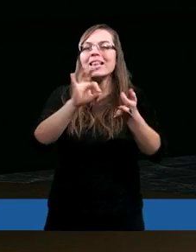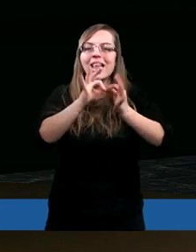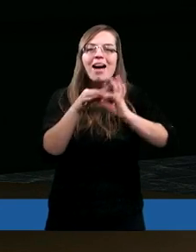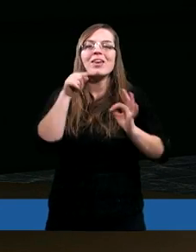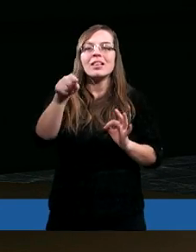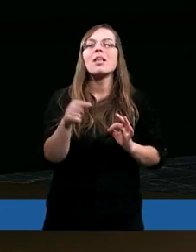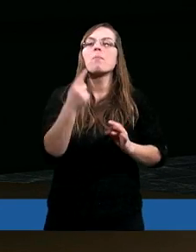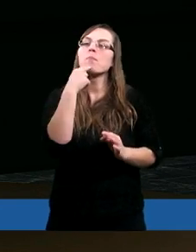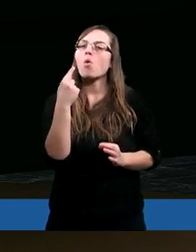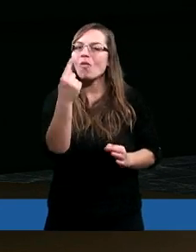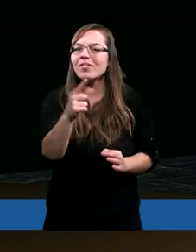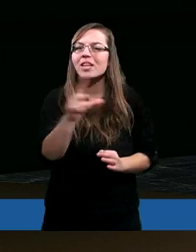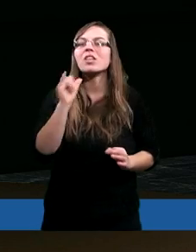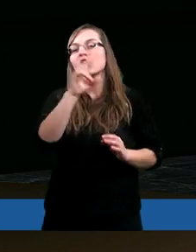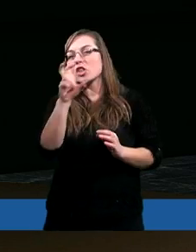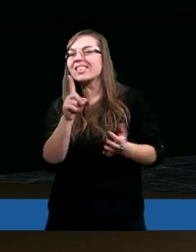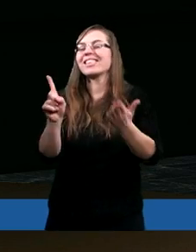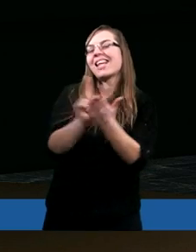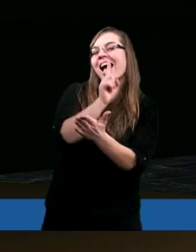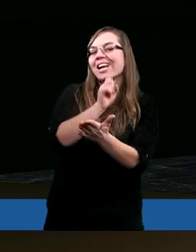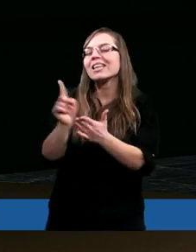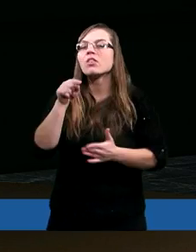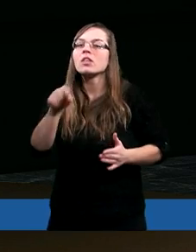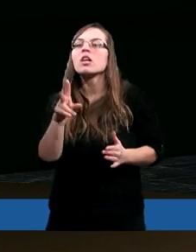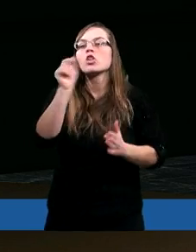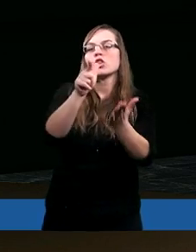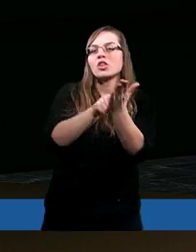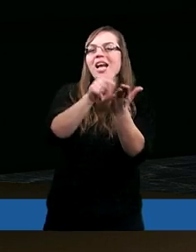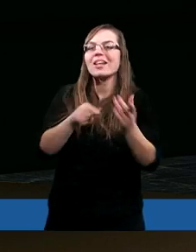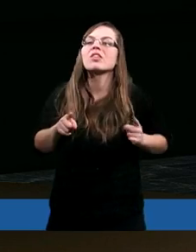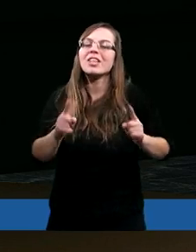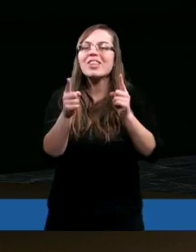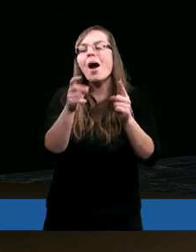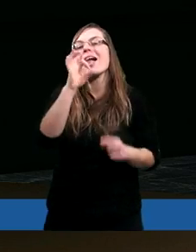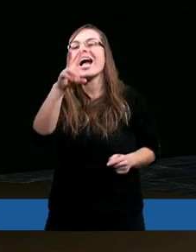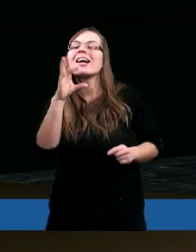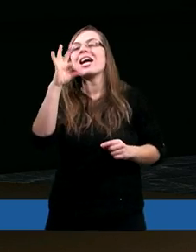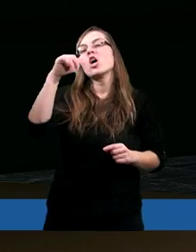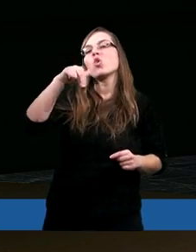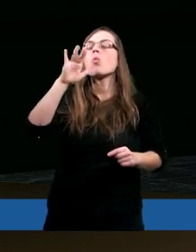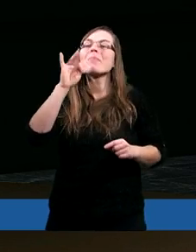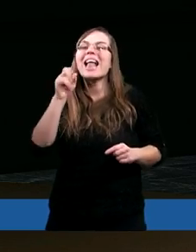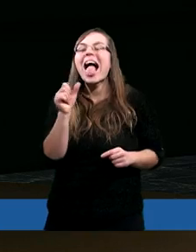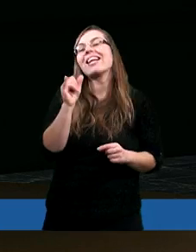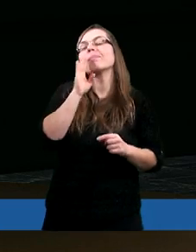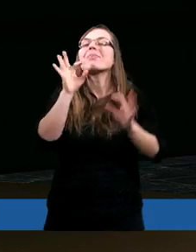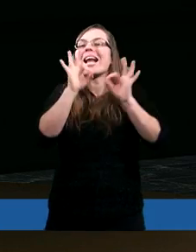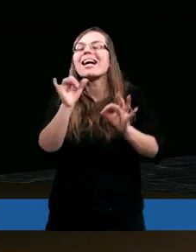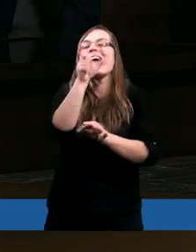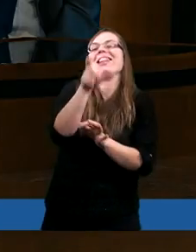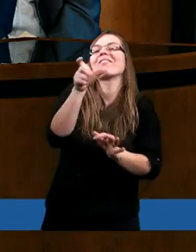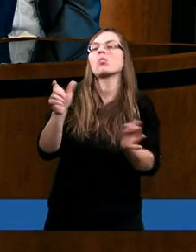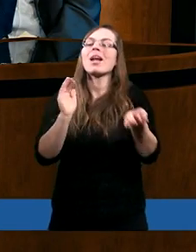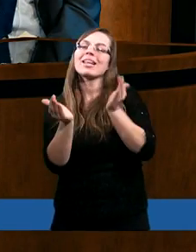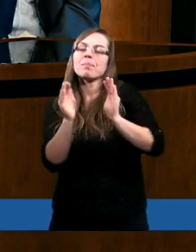powiedział, czy zaryzykował, że częściej działa w taki subtelny, indywidualny sposób.